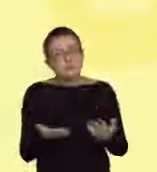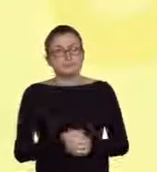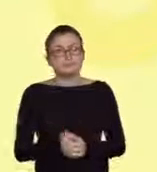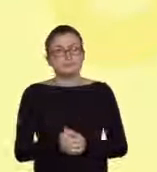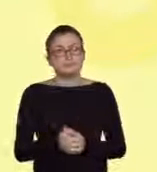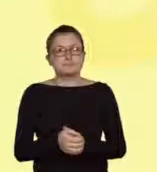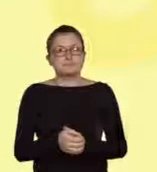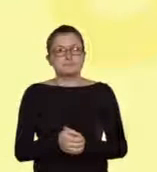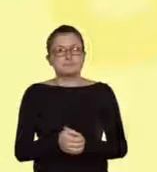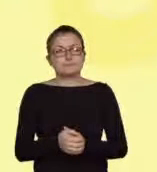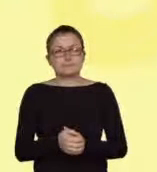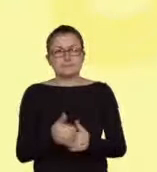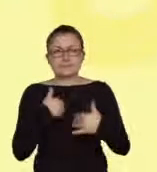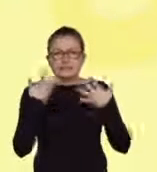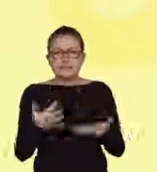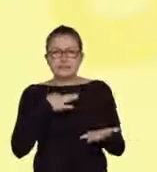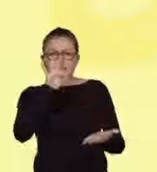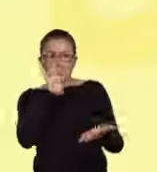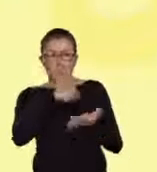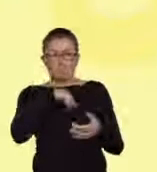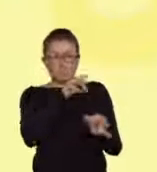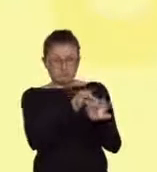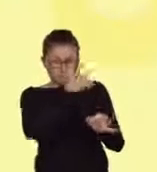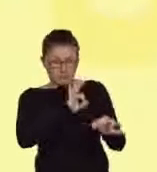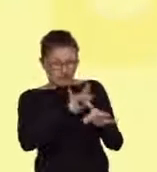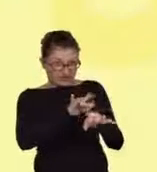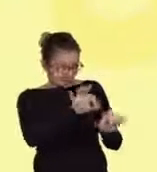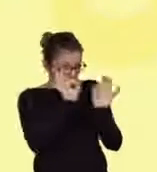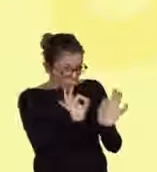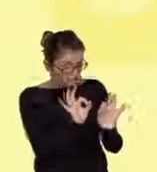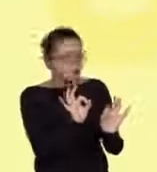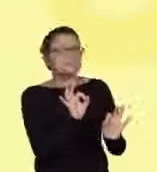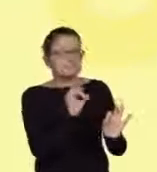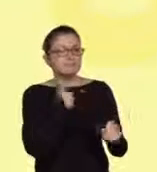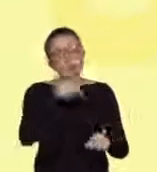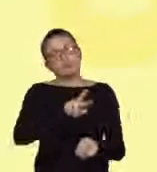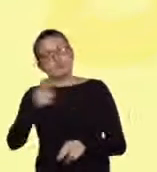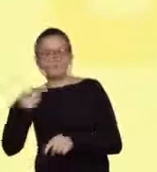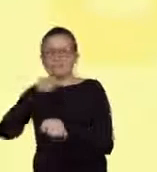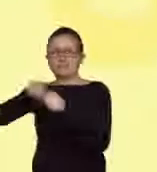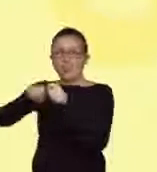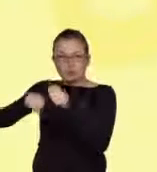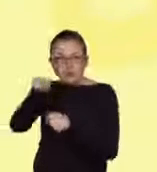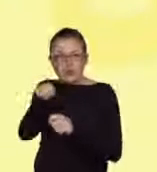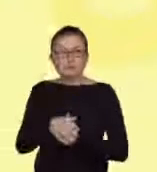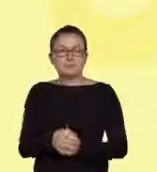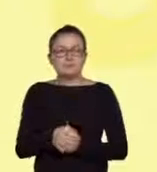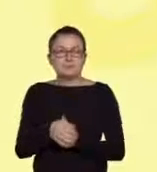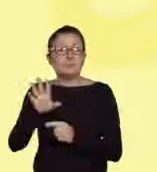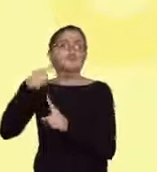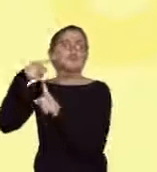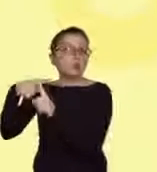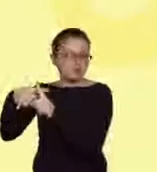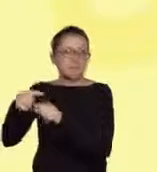że cały układ doświadczalny działa poprawnie, należy wykonać tzw. kontrolę pozytywną. Należy przygotować